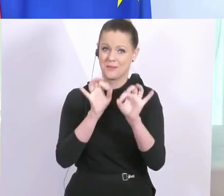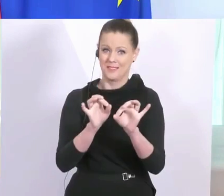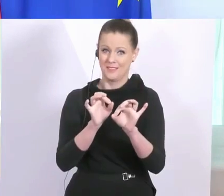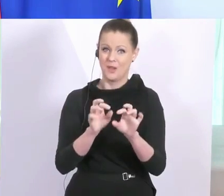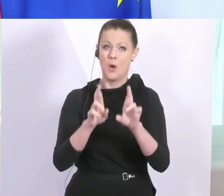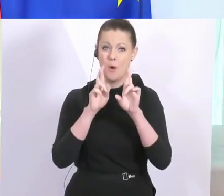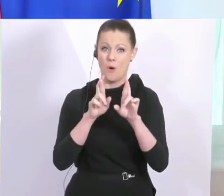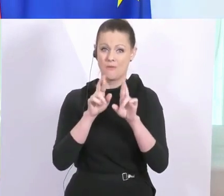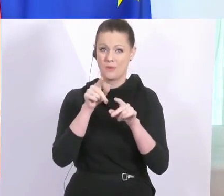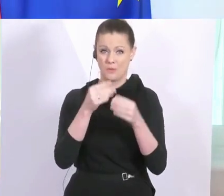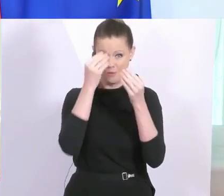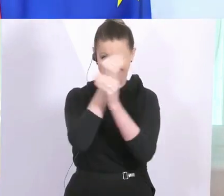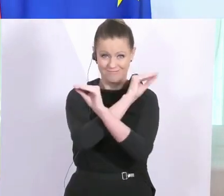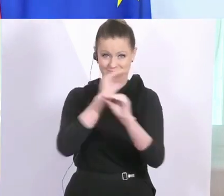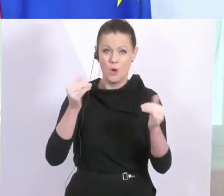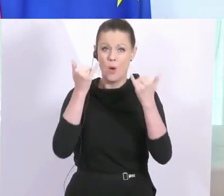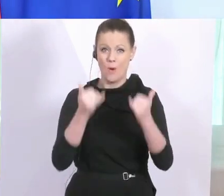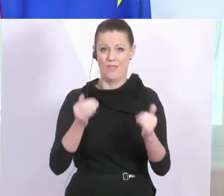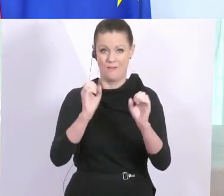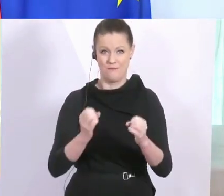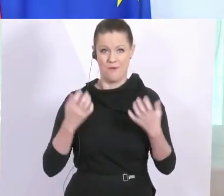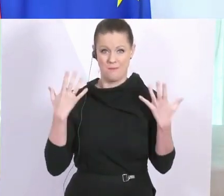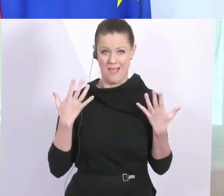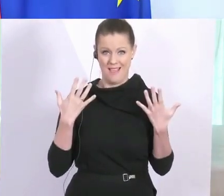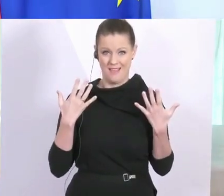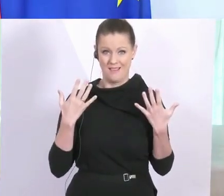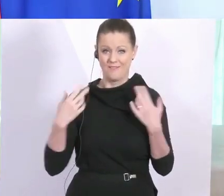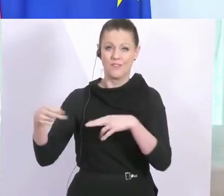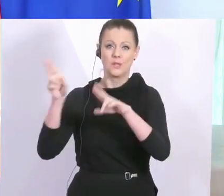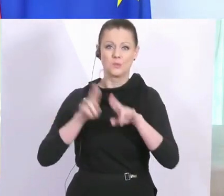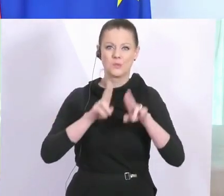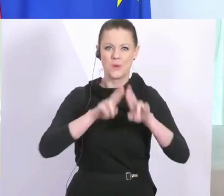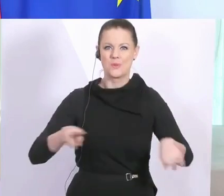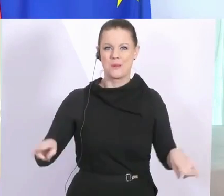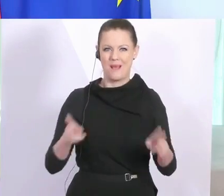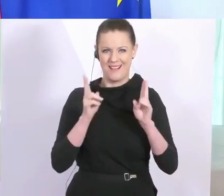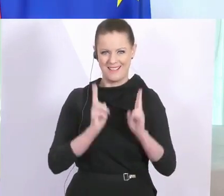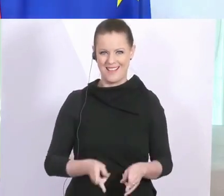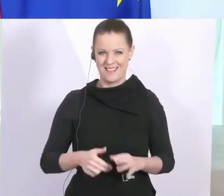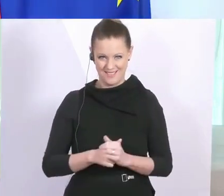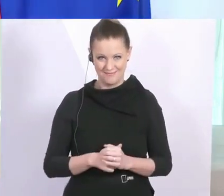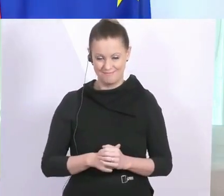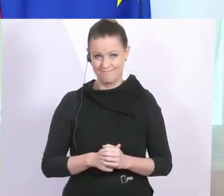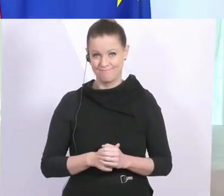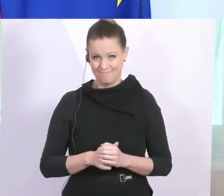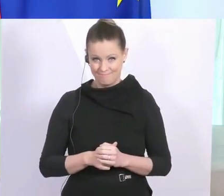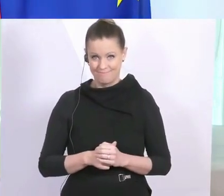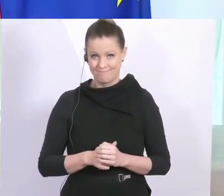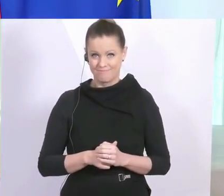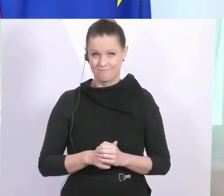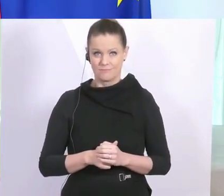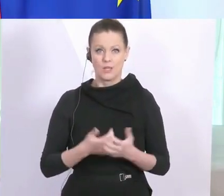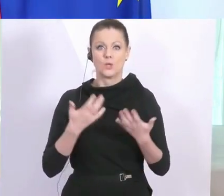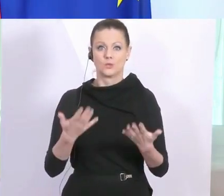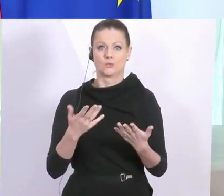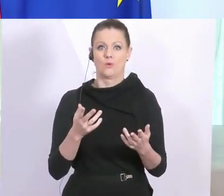du verkündest, dass das endlich vorbei ist und wir wieder zur Normalität zurückkehren können. Das hält ja